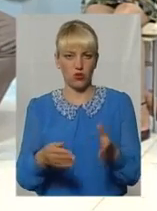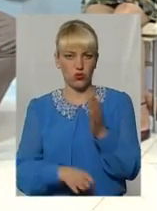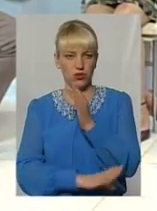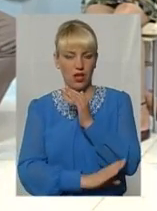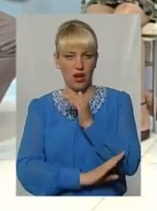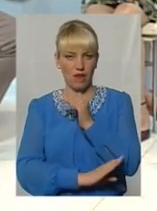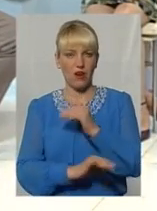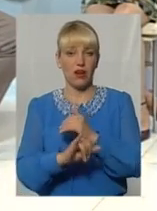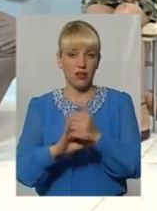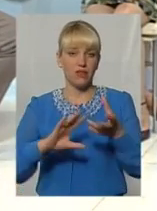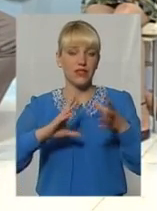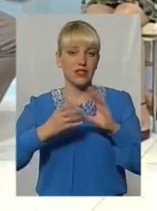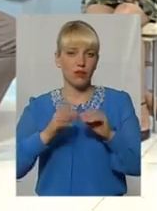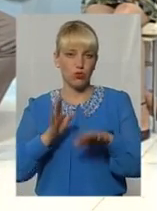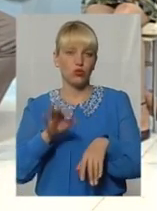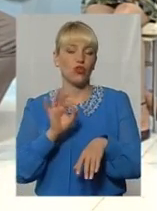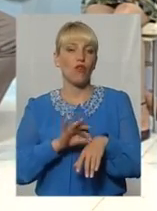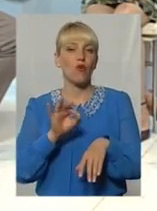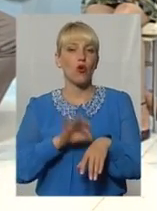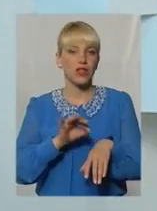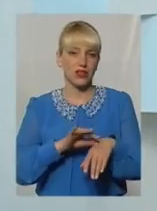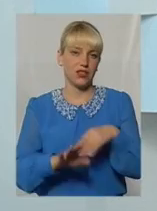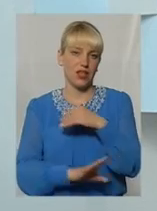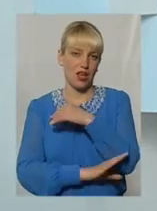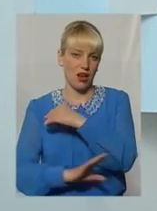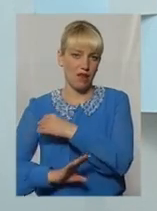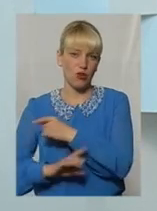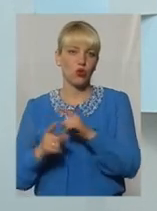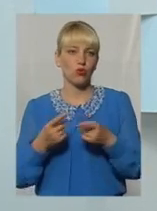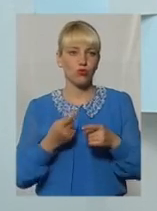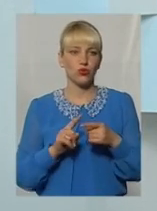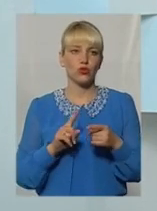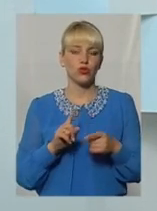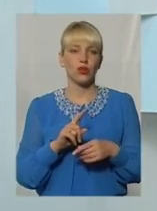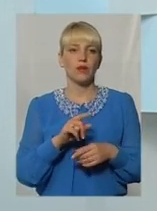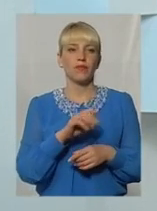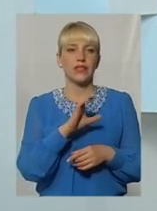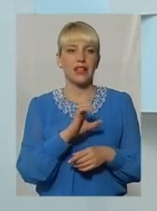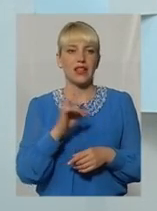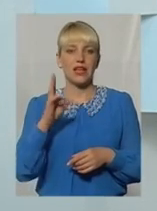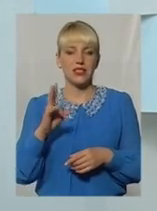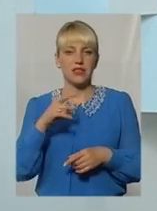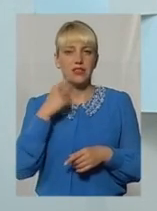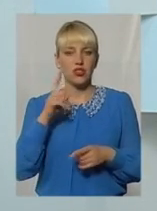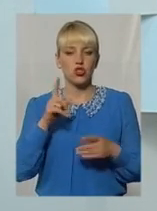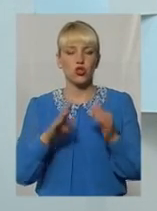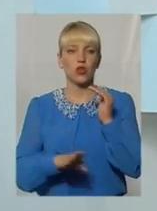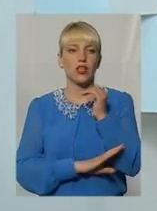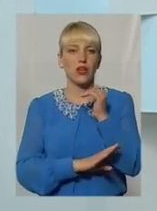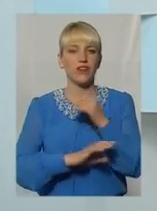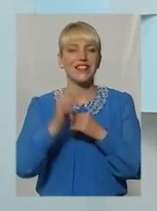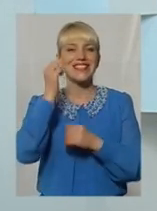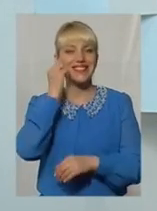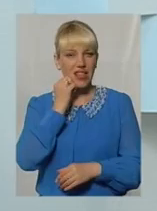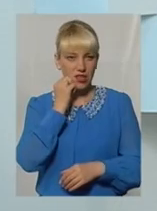І взагалі вони будуть хворіти. Тому що сам Василь Нарцисович сказав у сюжеті, що дерева старі.